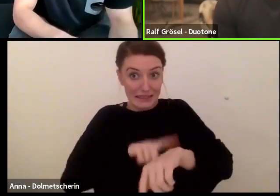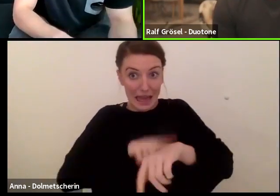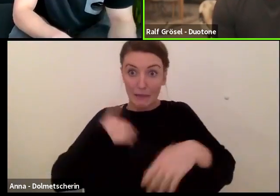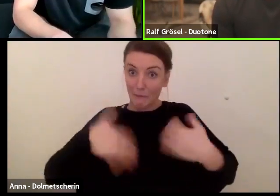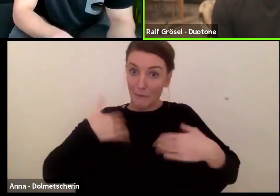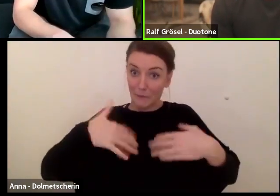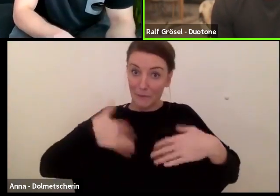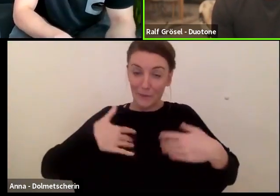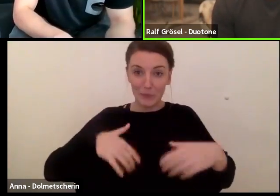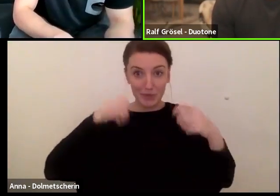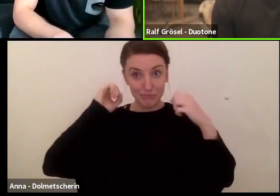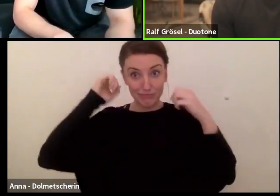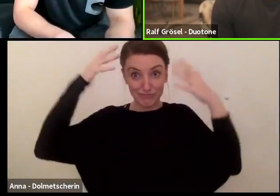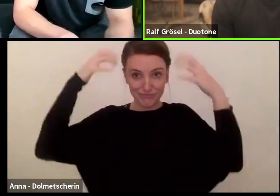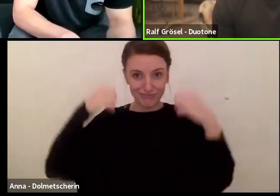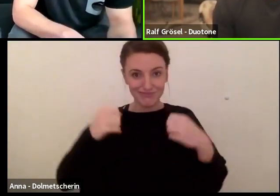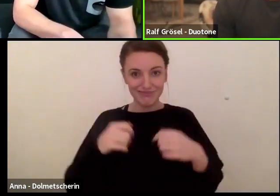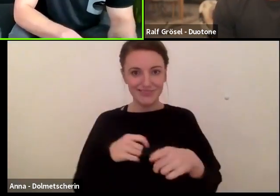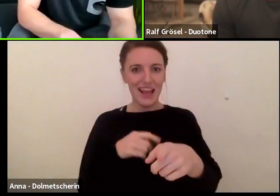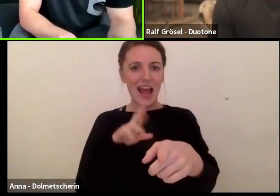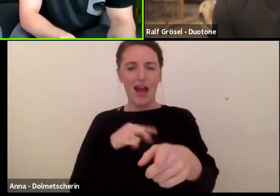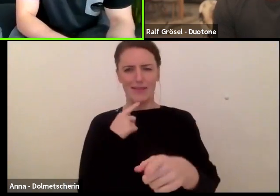Der Termindruck ist es natürlich nie.